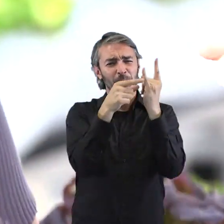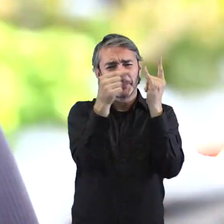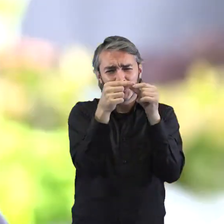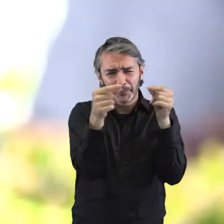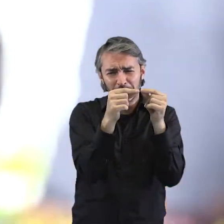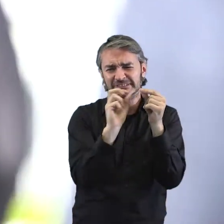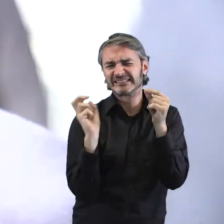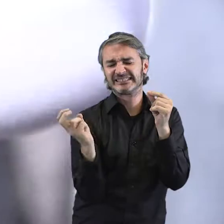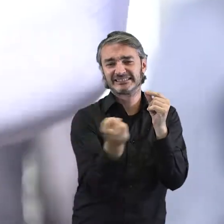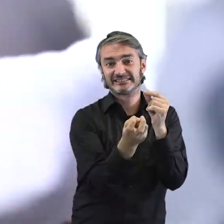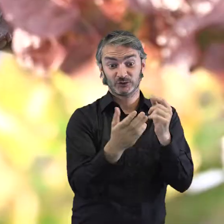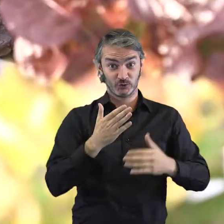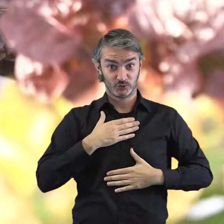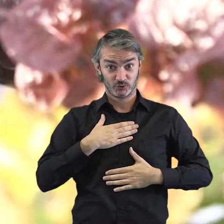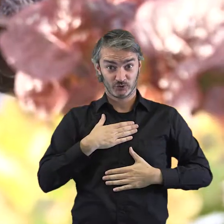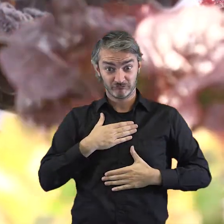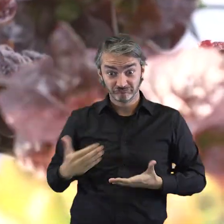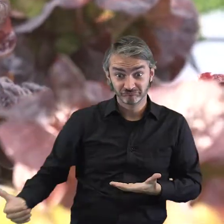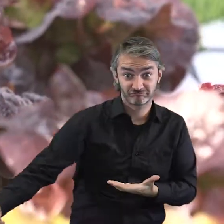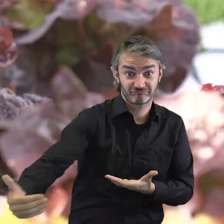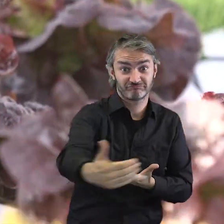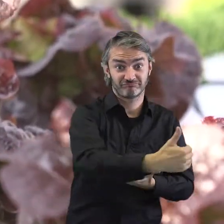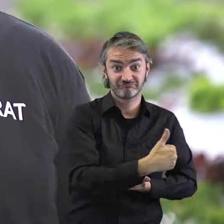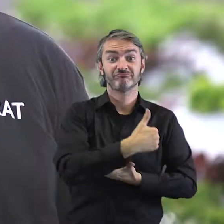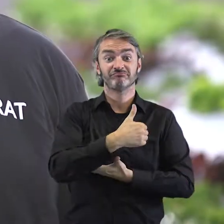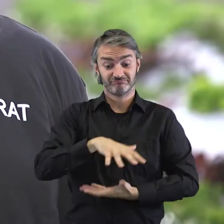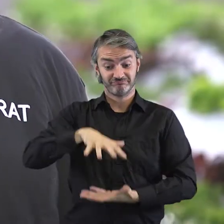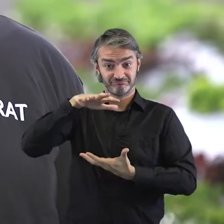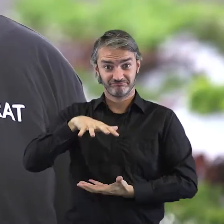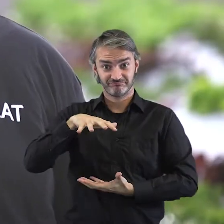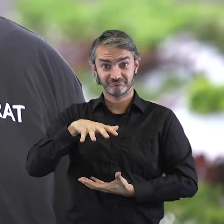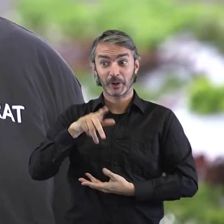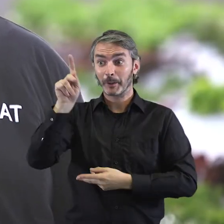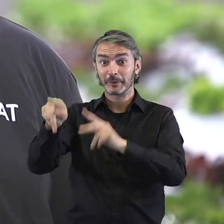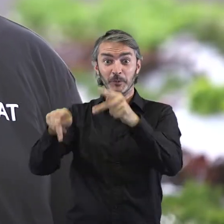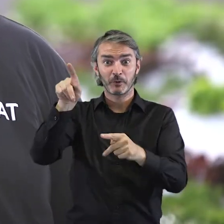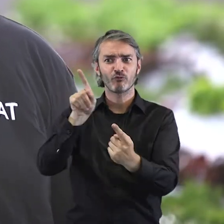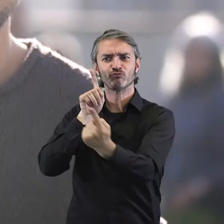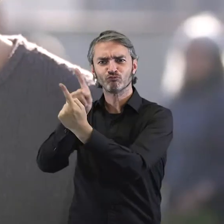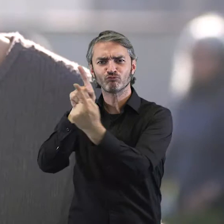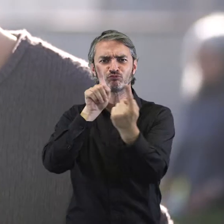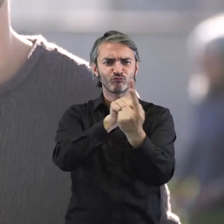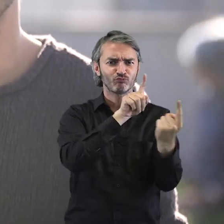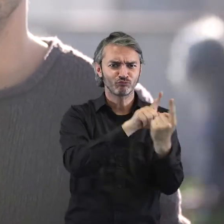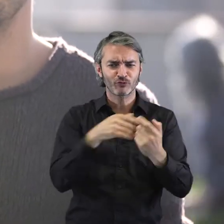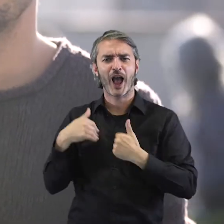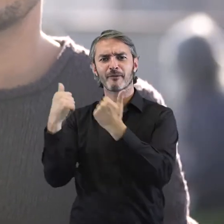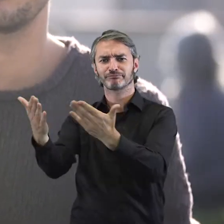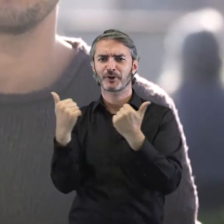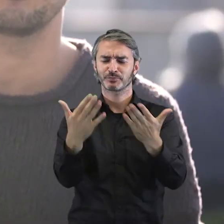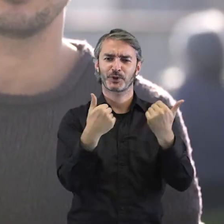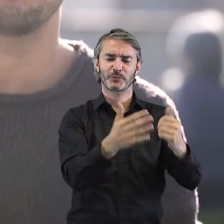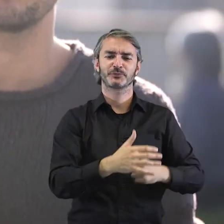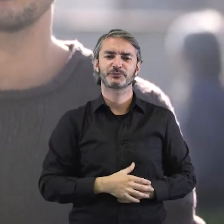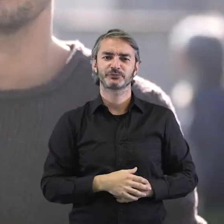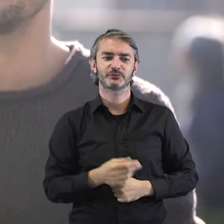cogemos, lo sacamos y lo damos a los que vienen por aquí. En vista de l'èxit